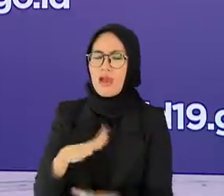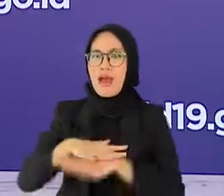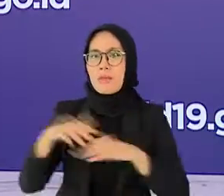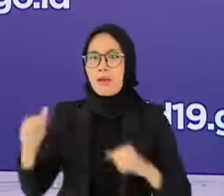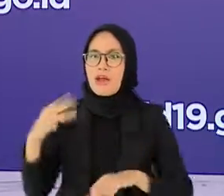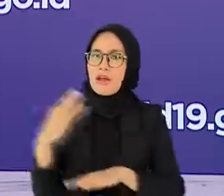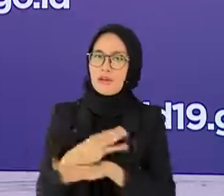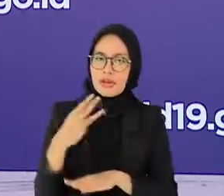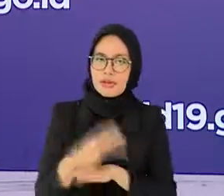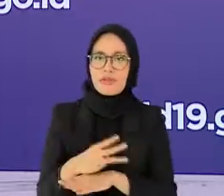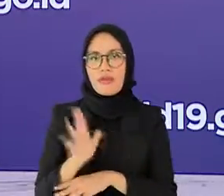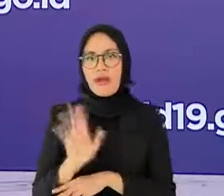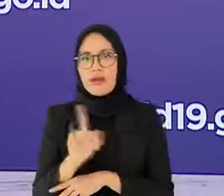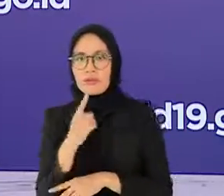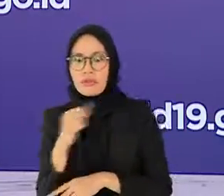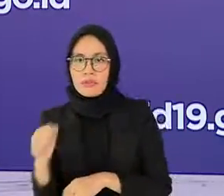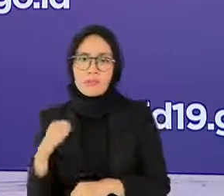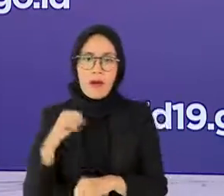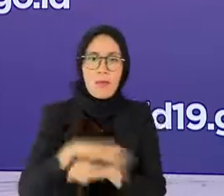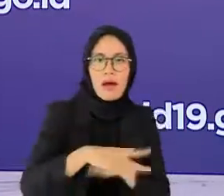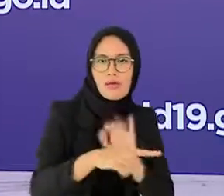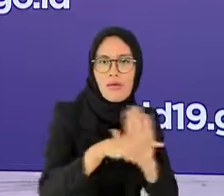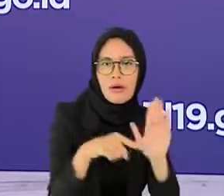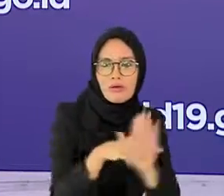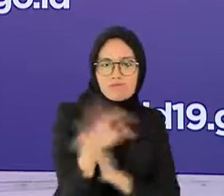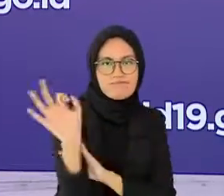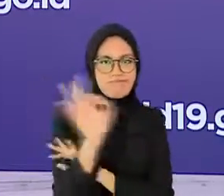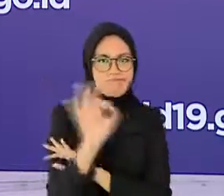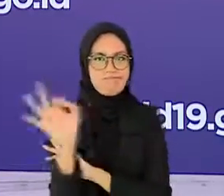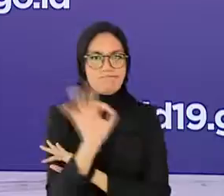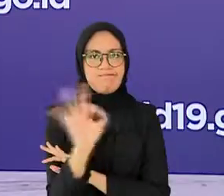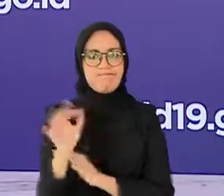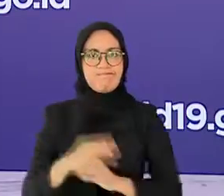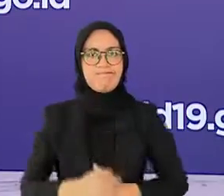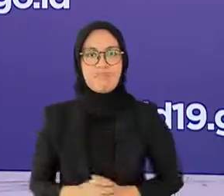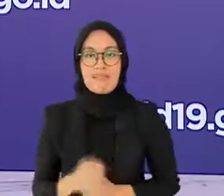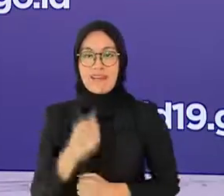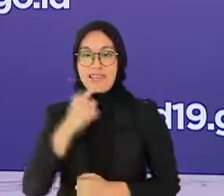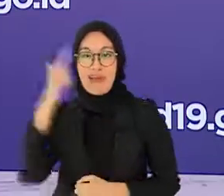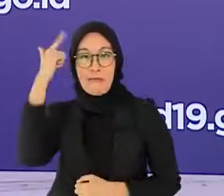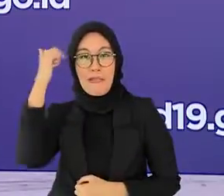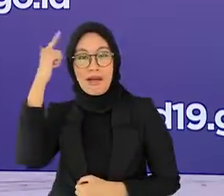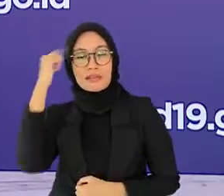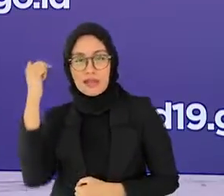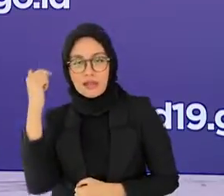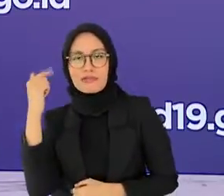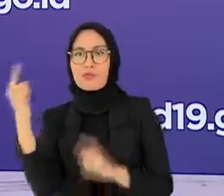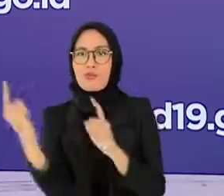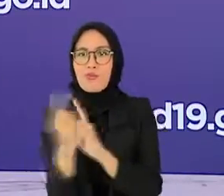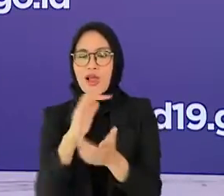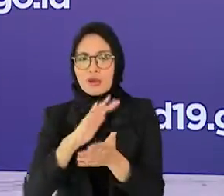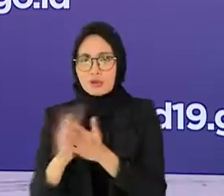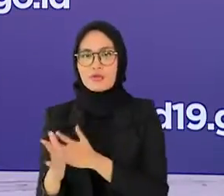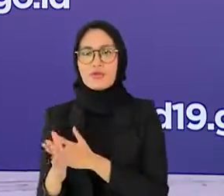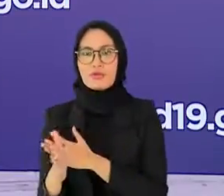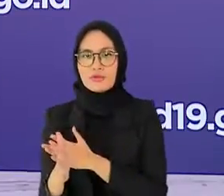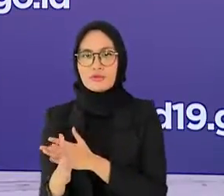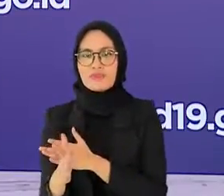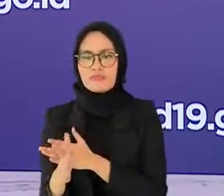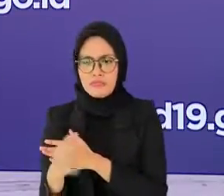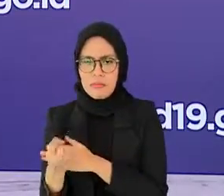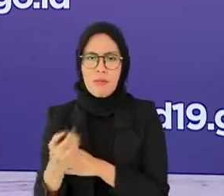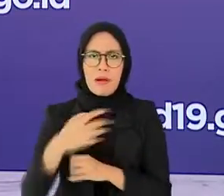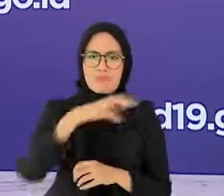juga minim efek samping lalu terkait pembelajaran tatap muka terbatas sudah diselenggarakan di